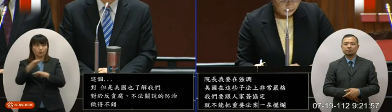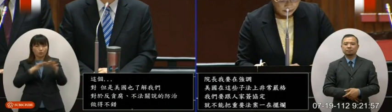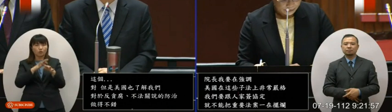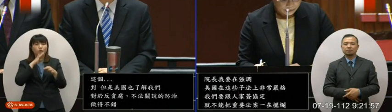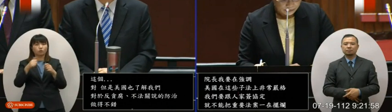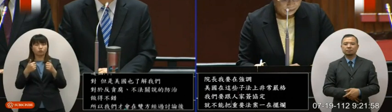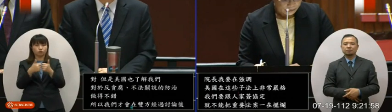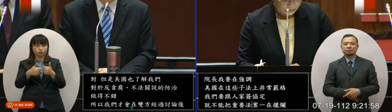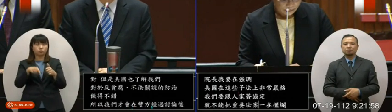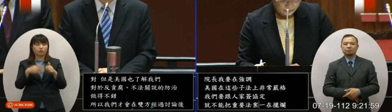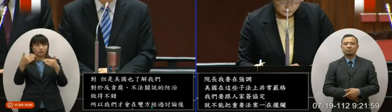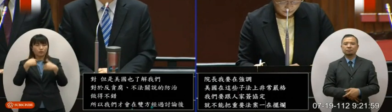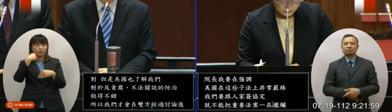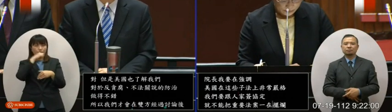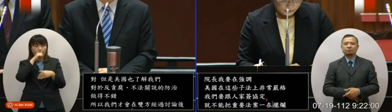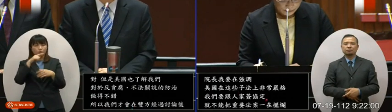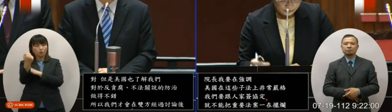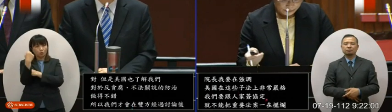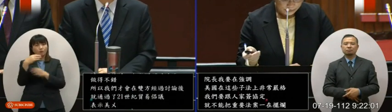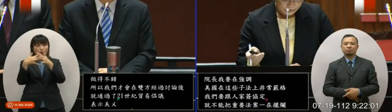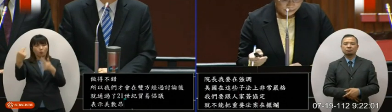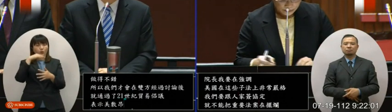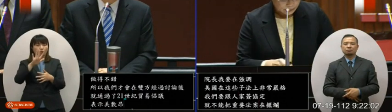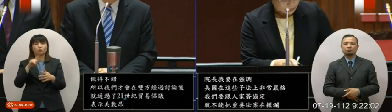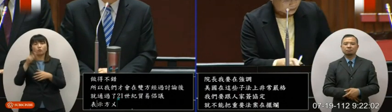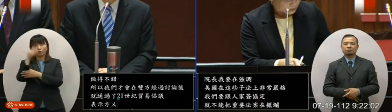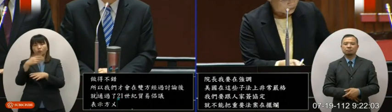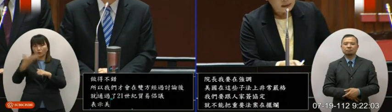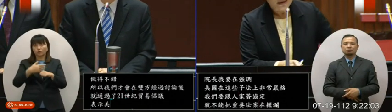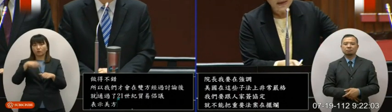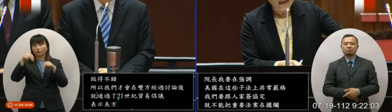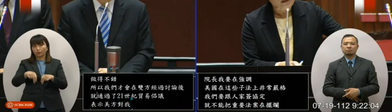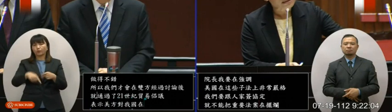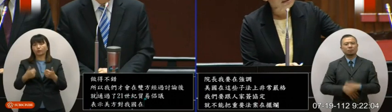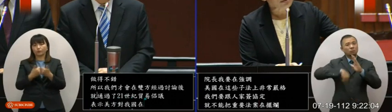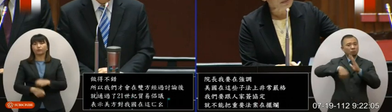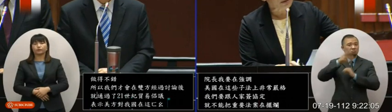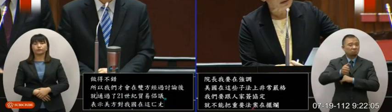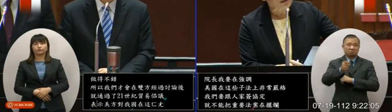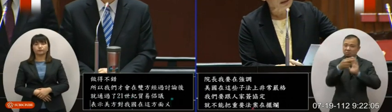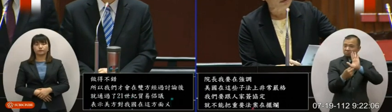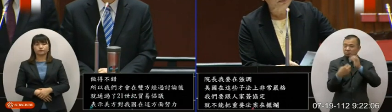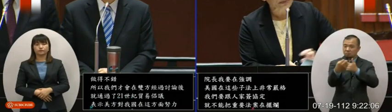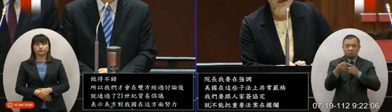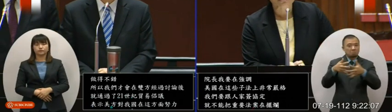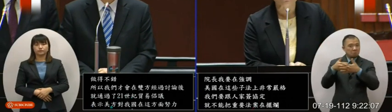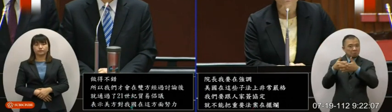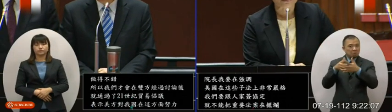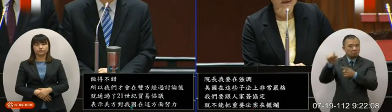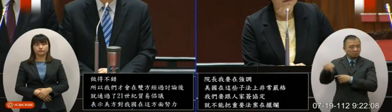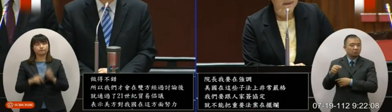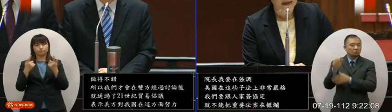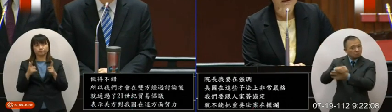贸易倡议所以表示美方对我国在这方面的努力他们也看到了所以才会同意来签订这个院长你的意思是说美国同意我们不